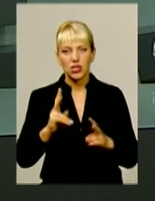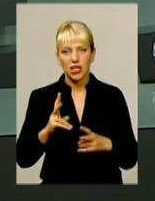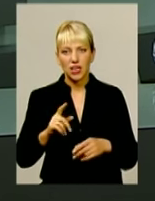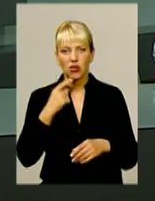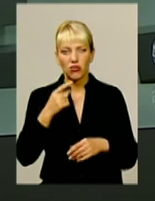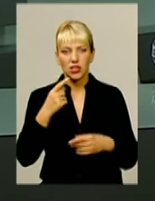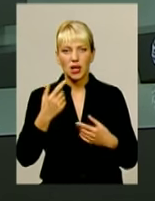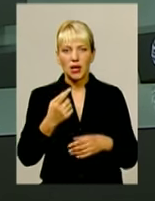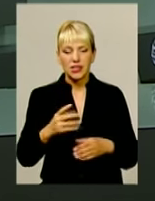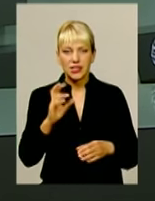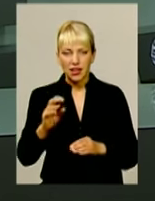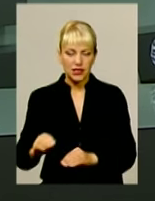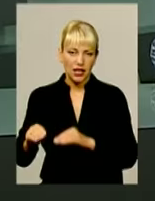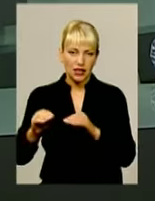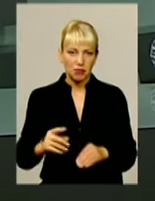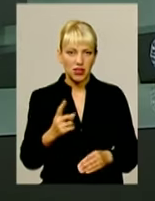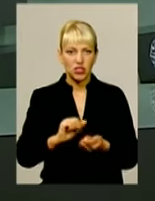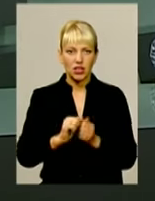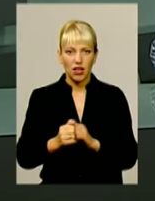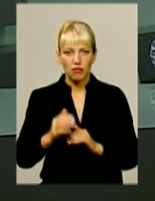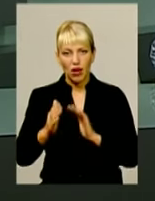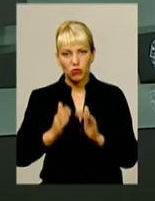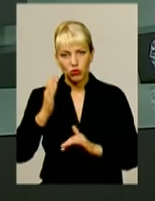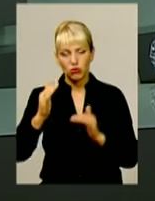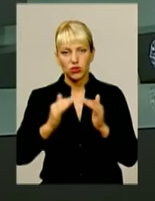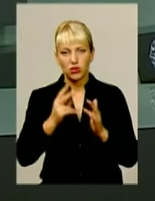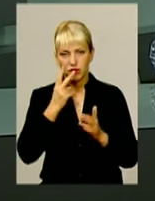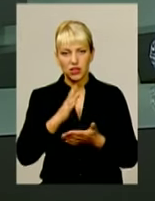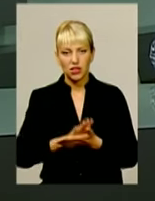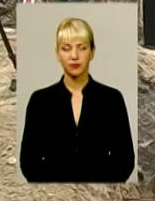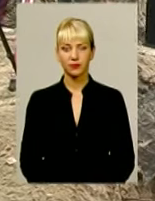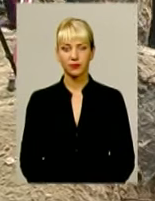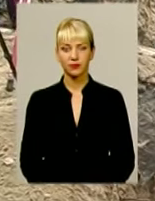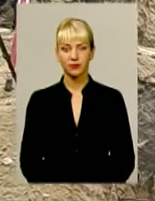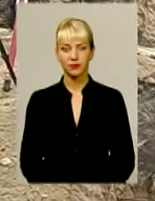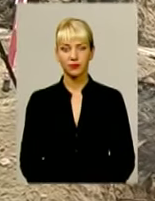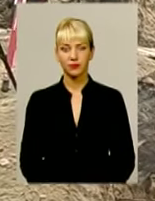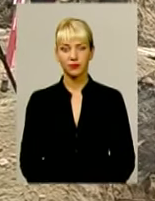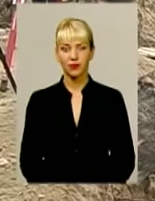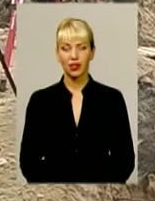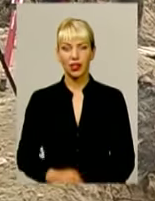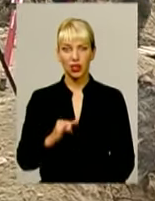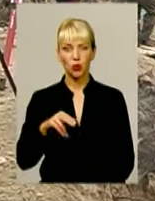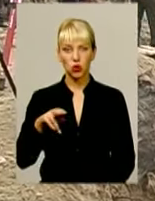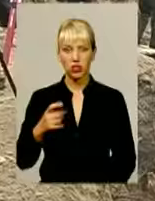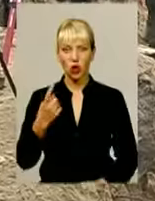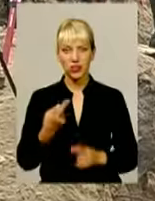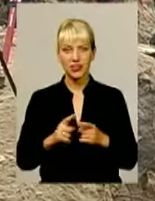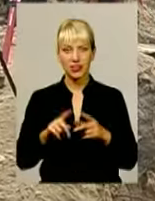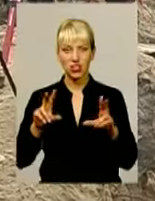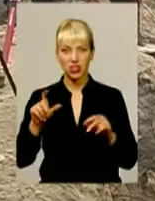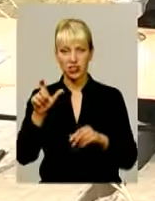закладали перший камінь майбутнього будинку, дивіться в наступному сюжеті. Ігор Почокалін – один з тих